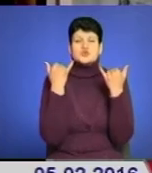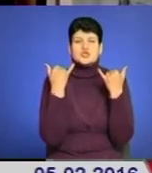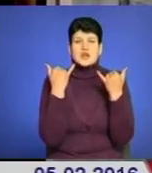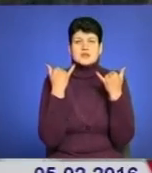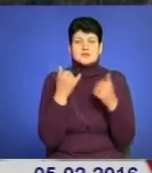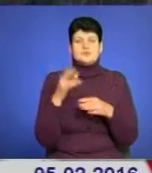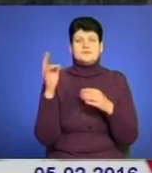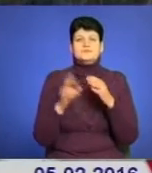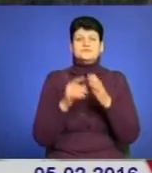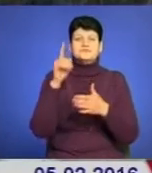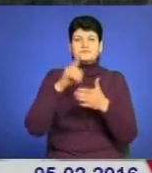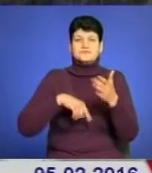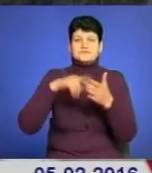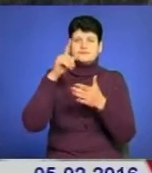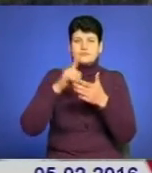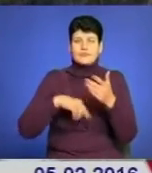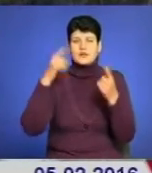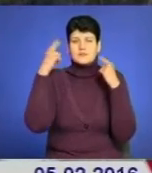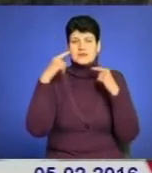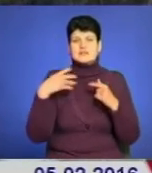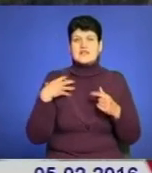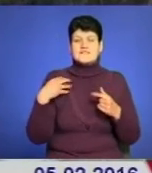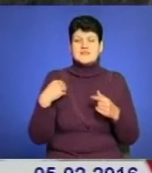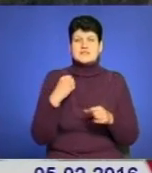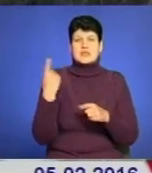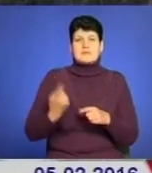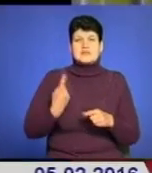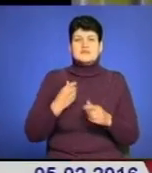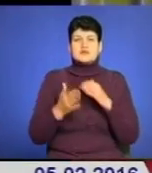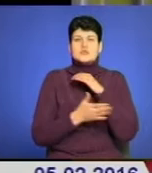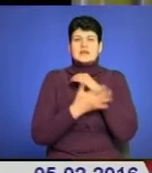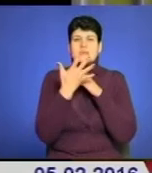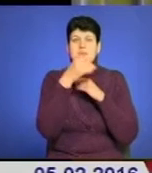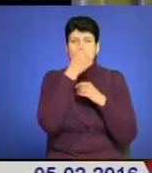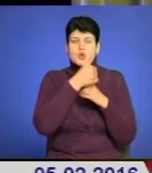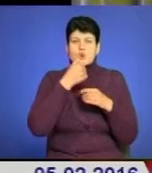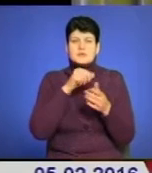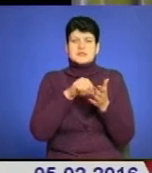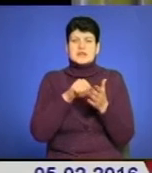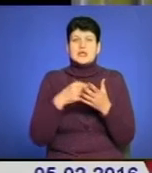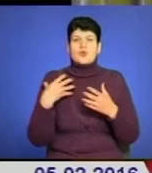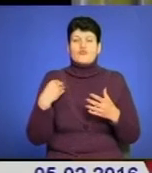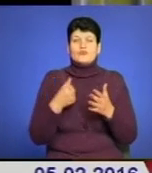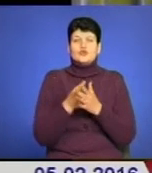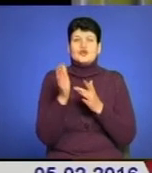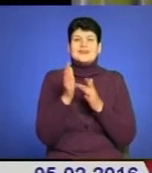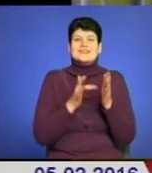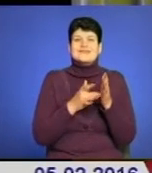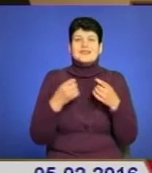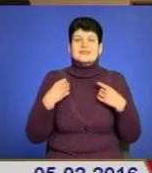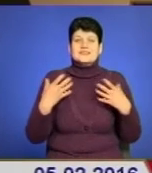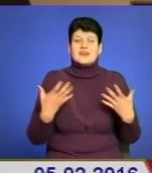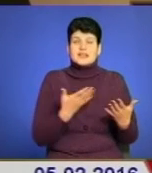мистецтва – своєрідний підсумок роботи львівських майстрів за останніх п'ять років. Її представили у Львові до різдвяних свят і не